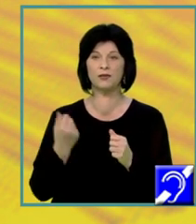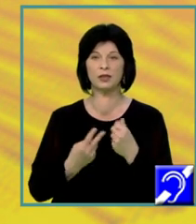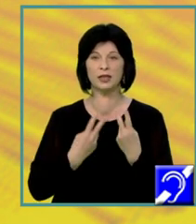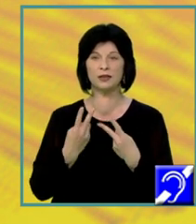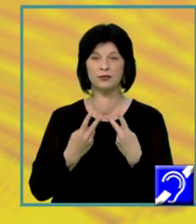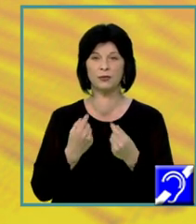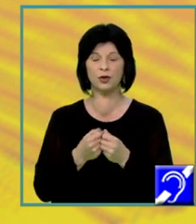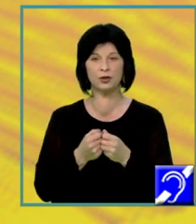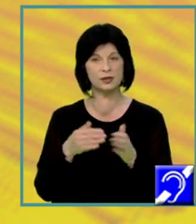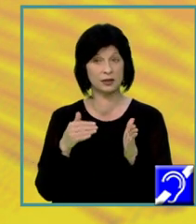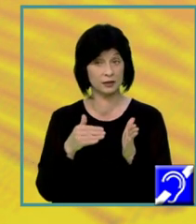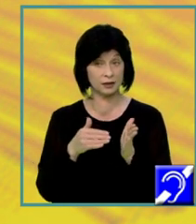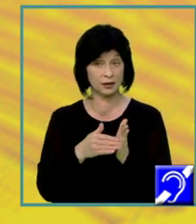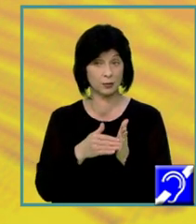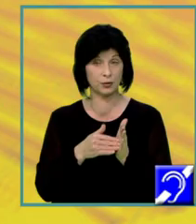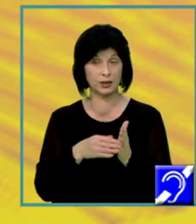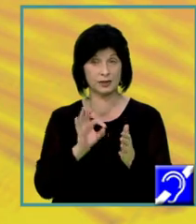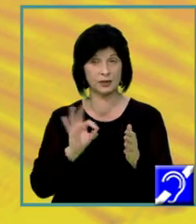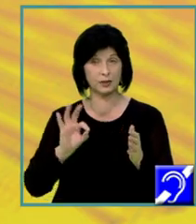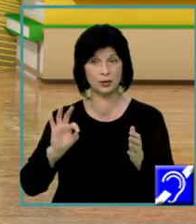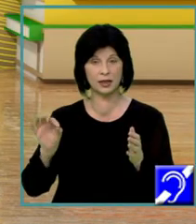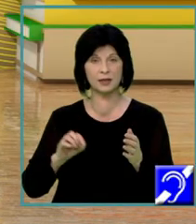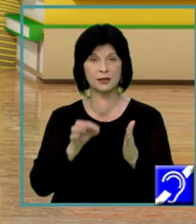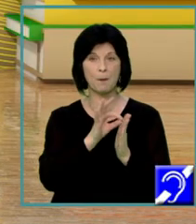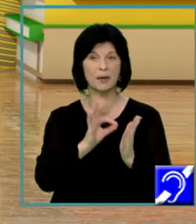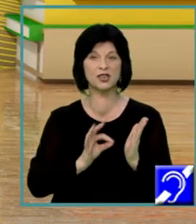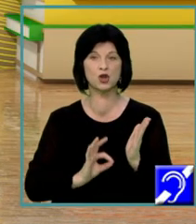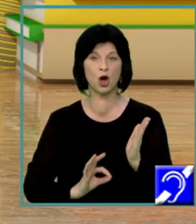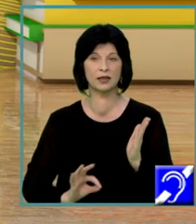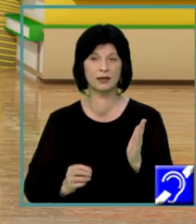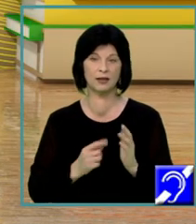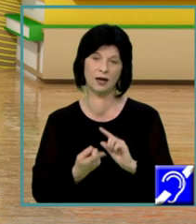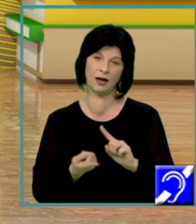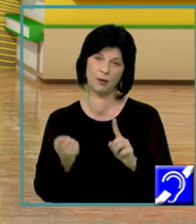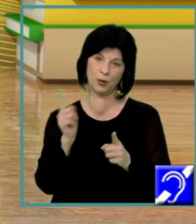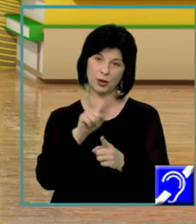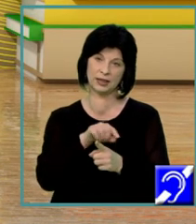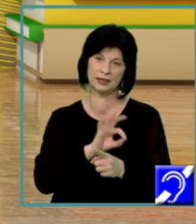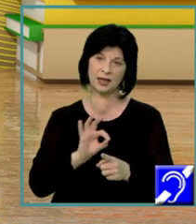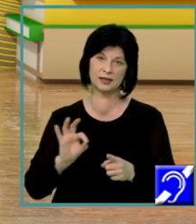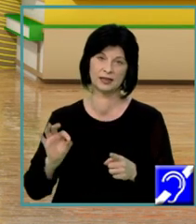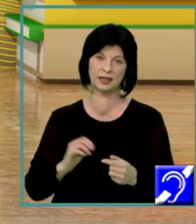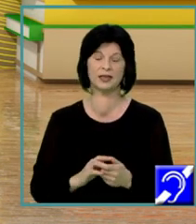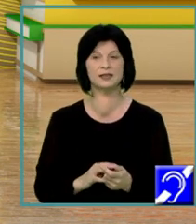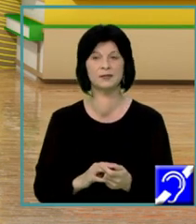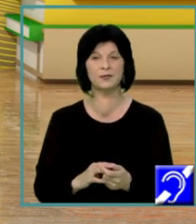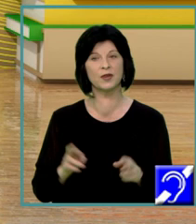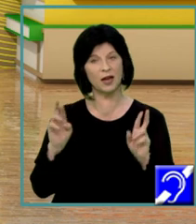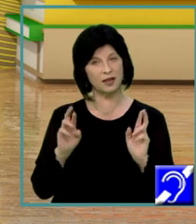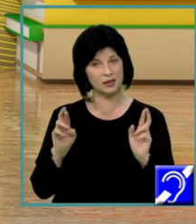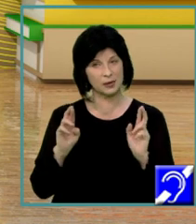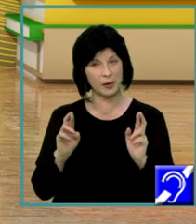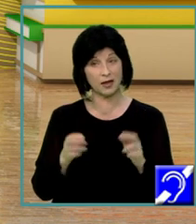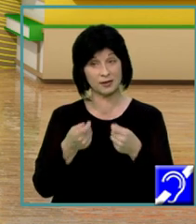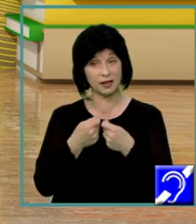După aceea, treceți la redactarea finală. În speranța că toate vor decurge cum